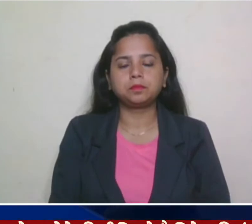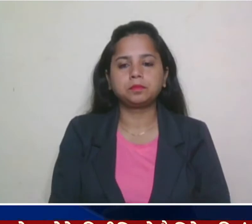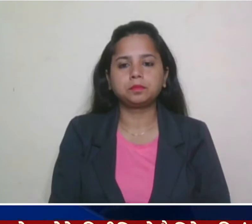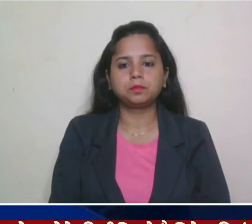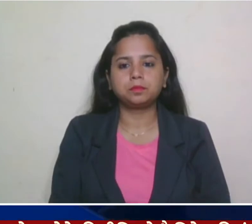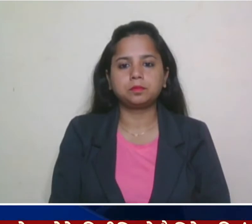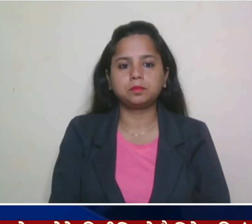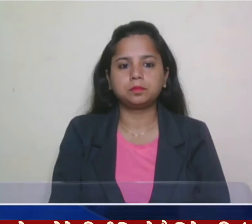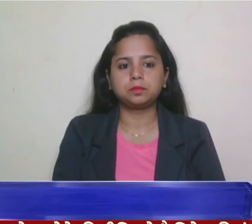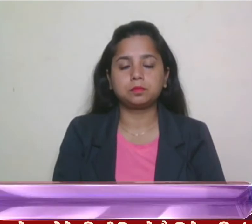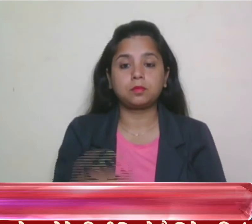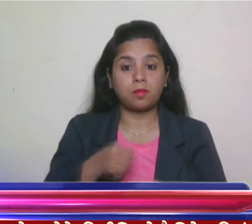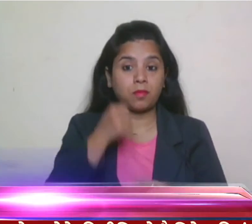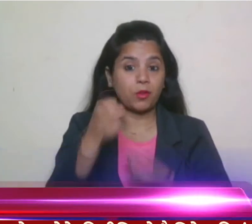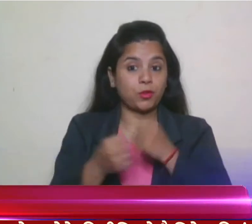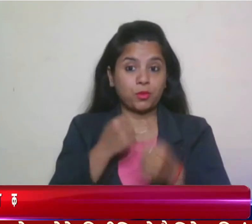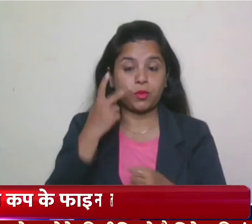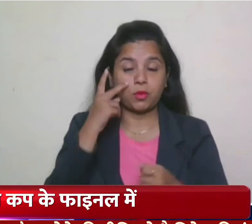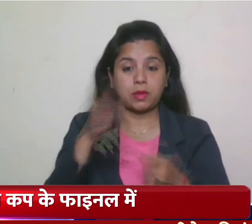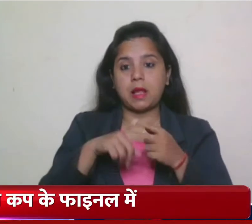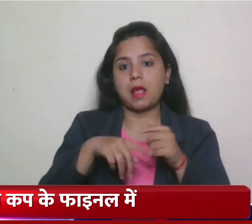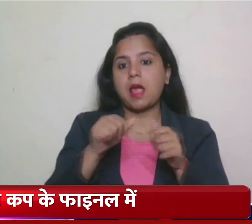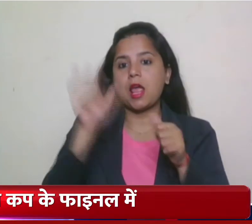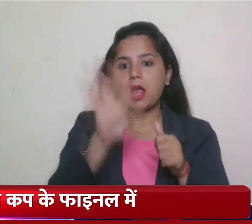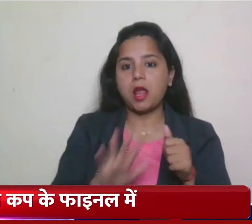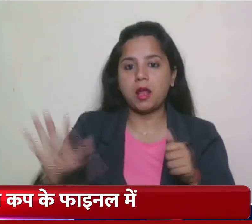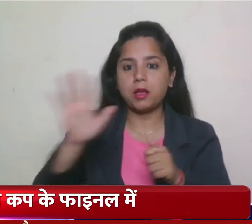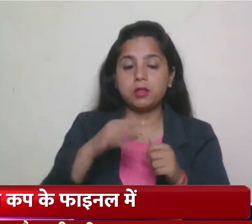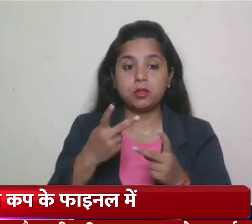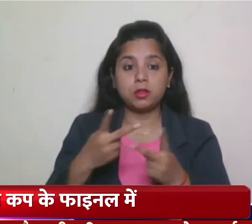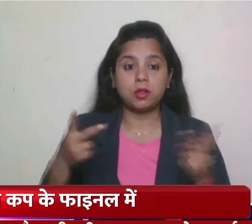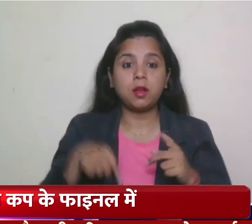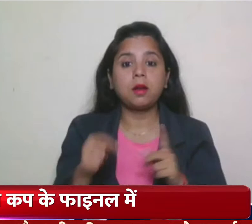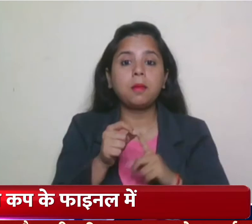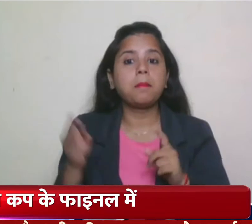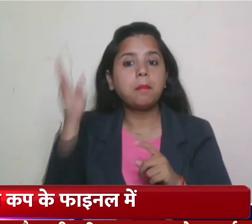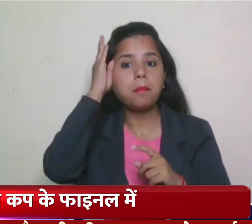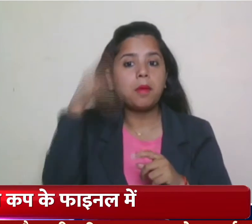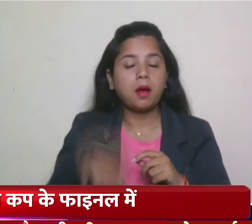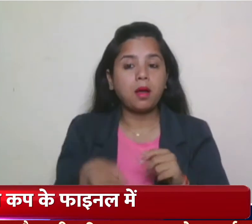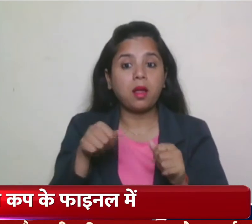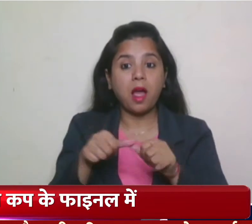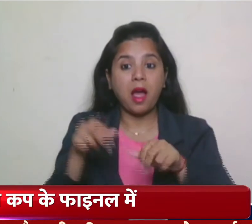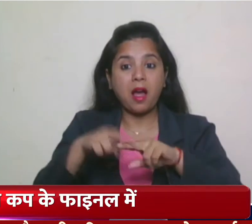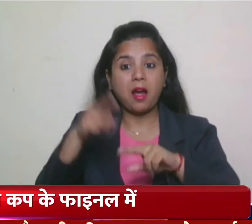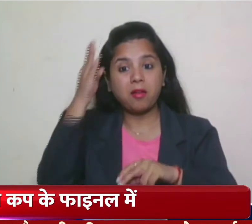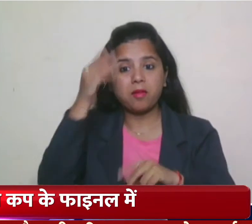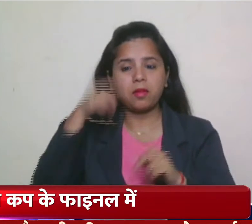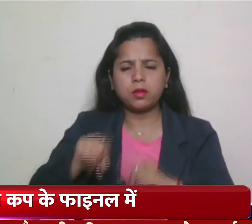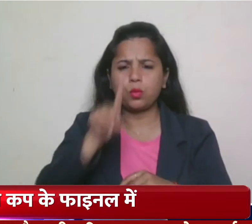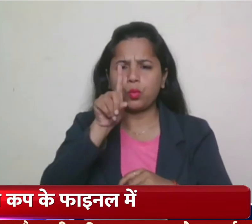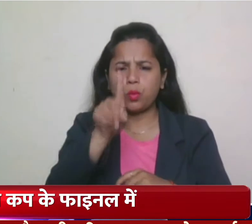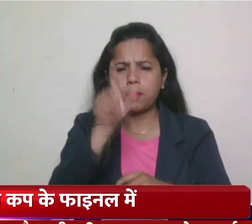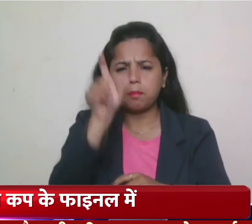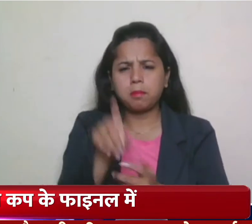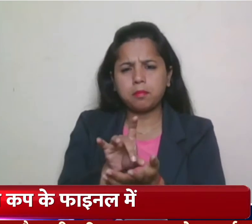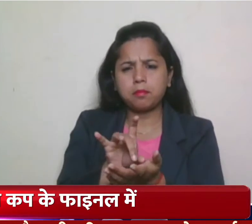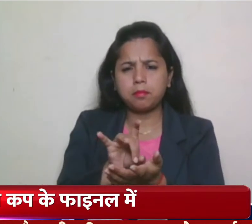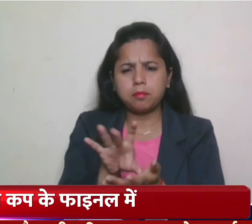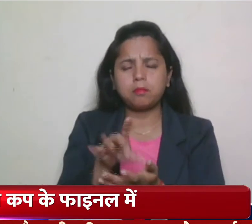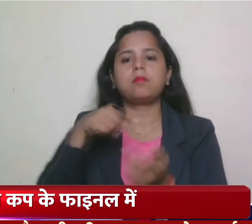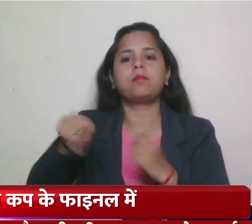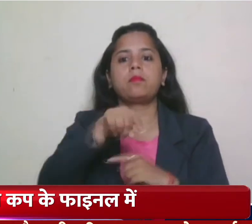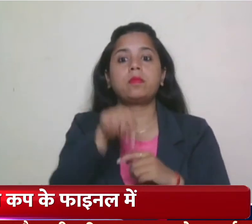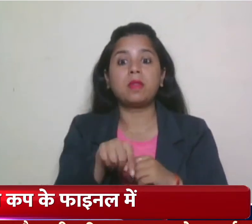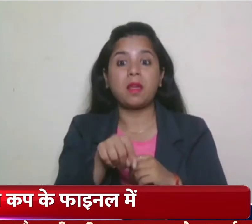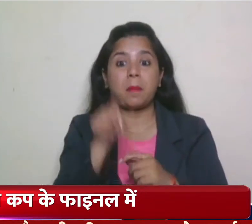खेल की खबरों में एशिया कप क्रिकिट में पाकिस्तान ने अफगानिस्तान को एक विकेट से हरा कर फाइनल में